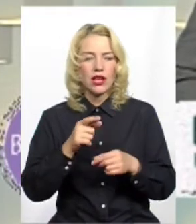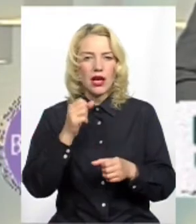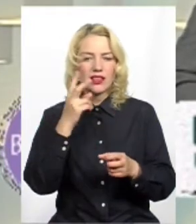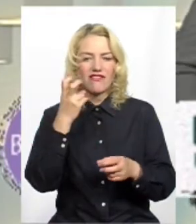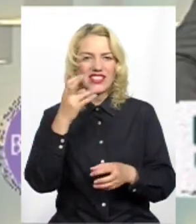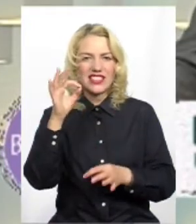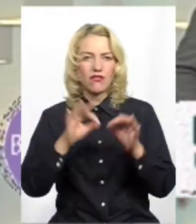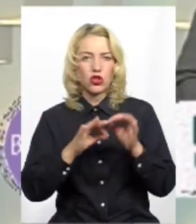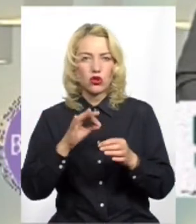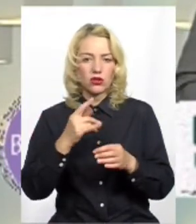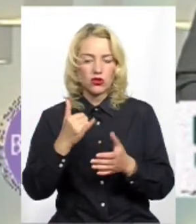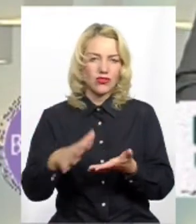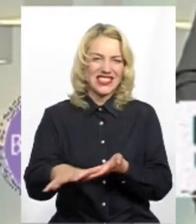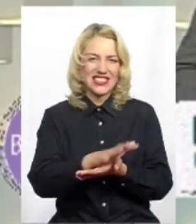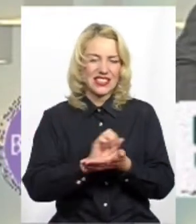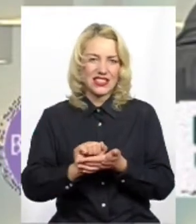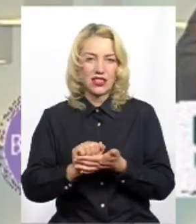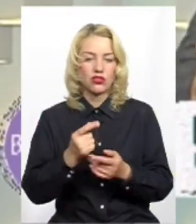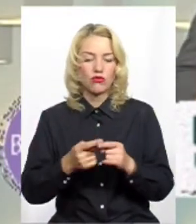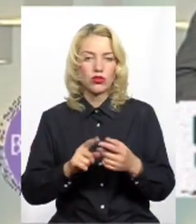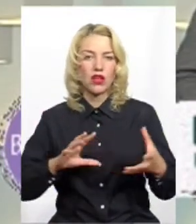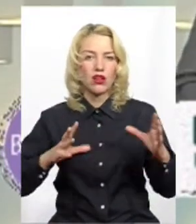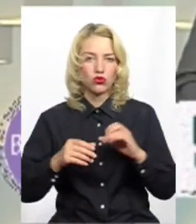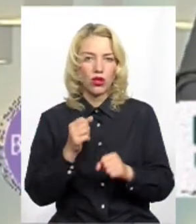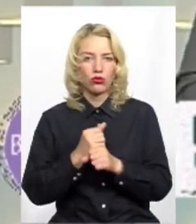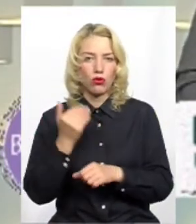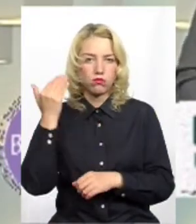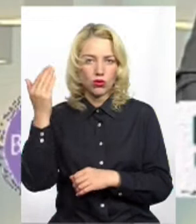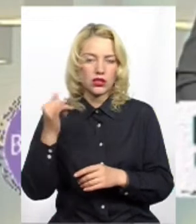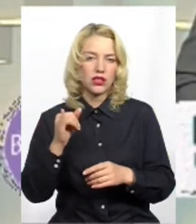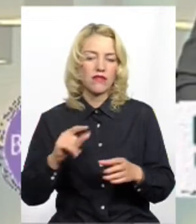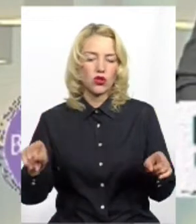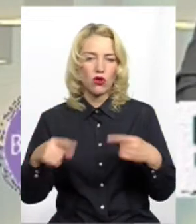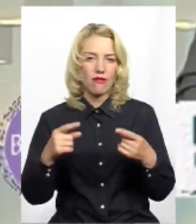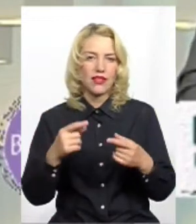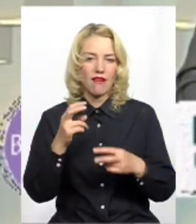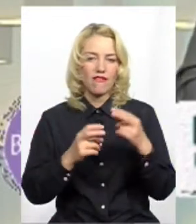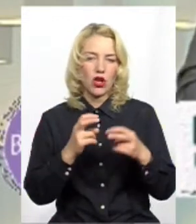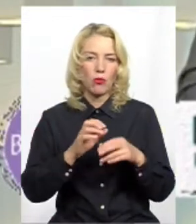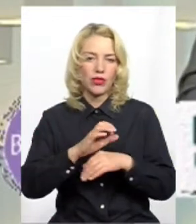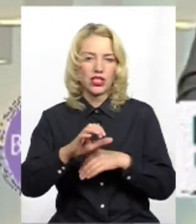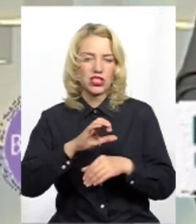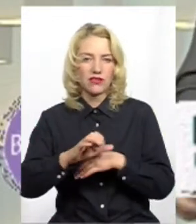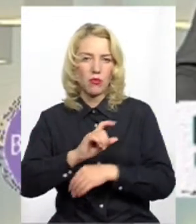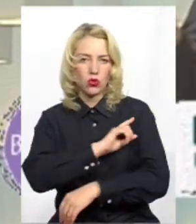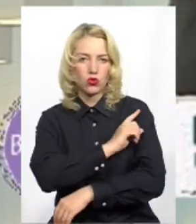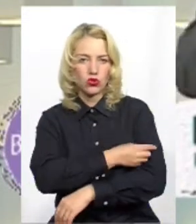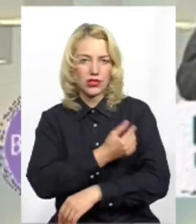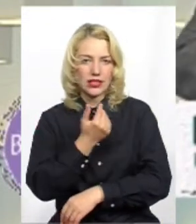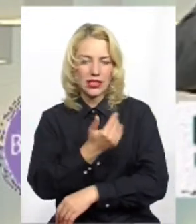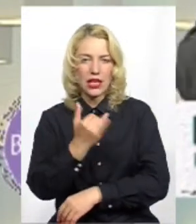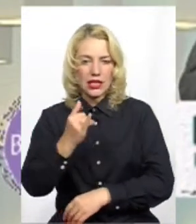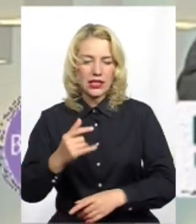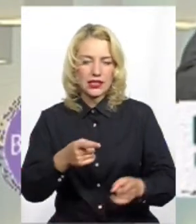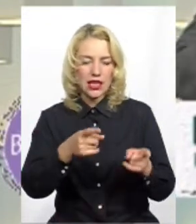200 відсотків. Сьогодні знищено. Оце результат роботи. Тому питання відновлення виробництва, виробничних потужниців і